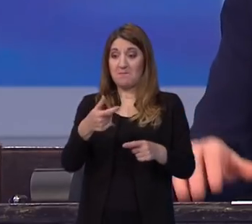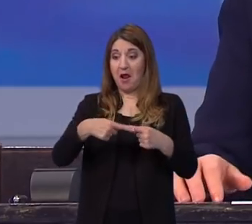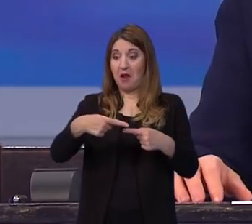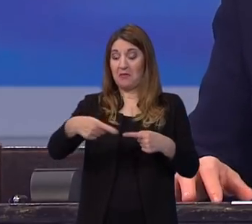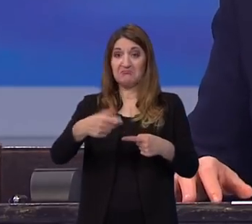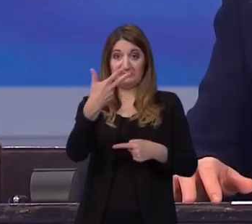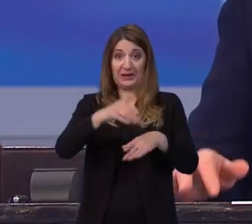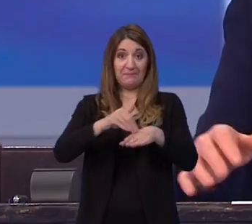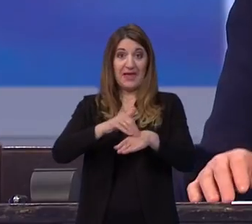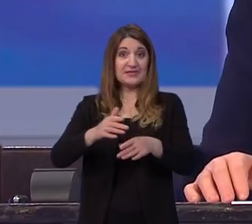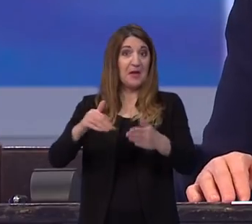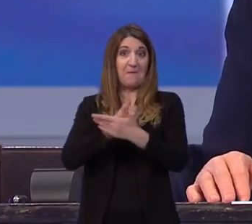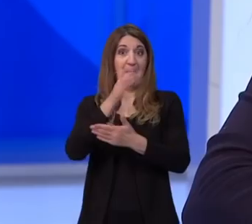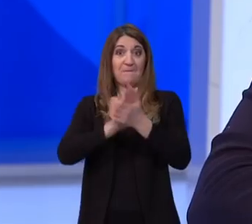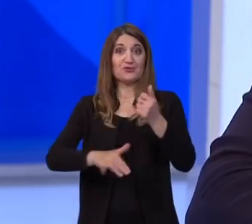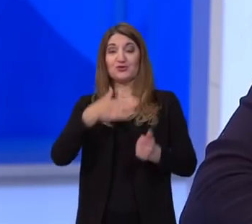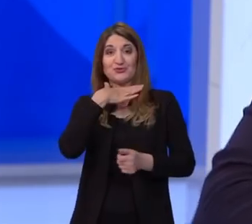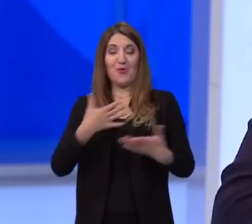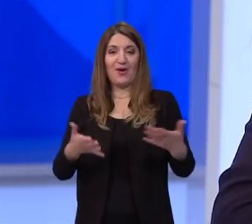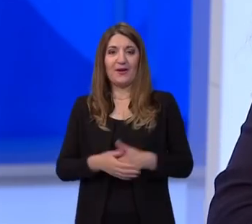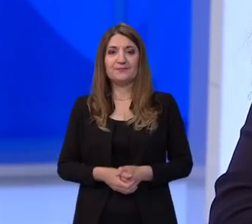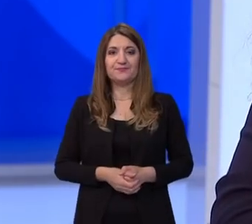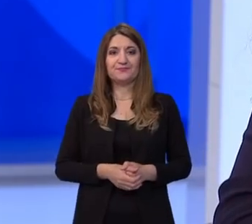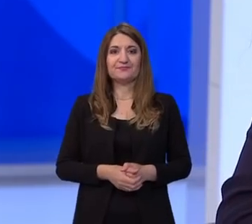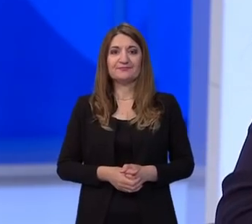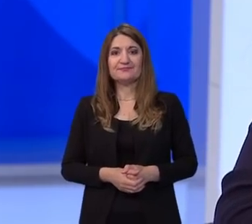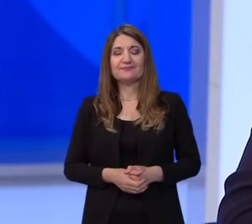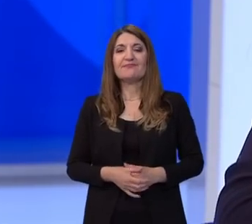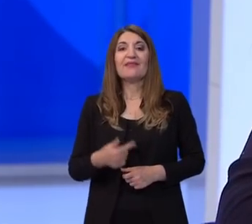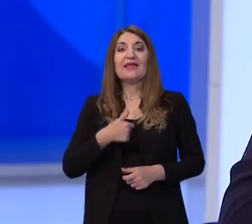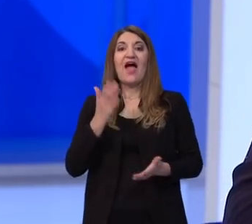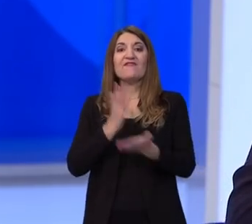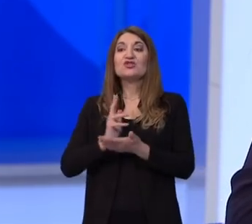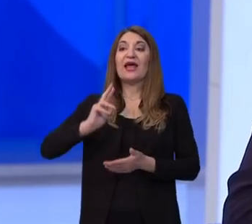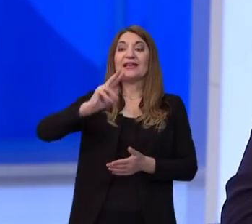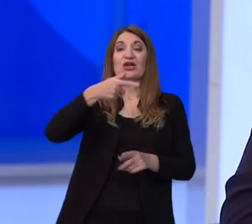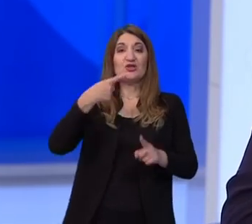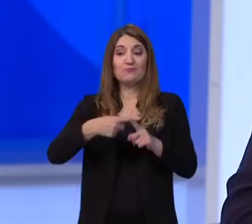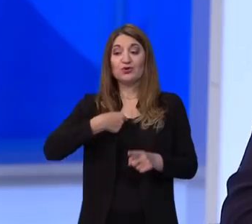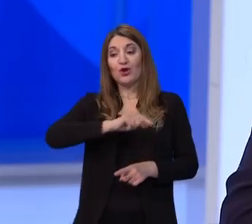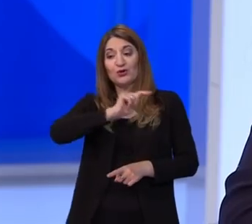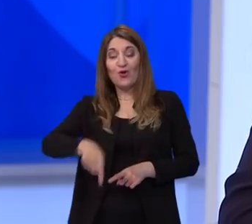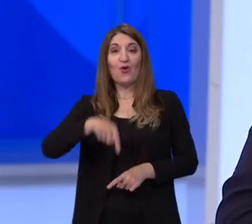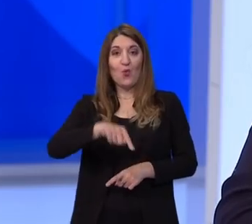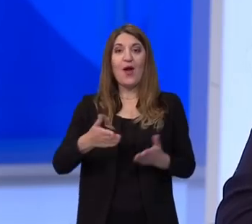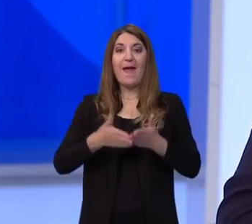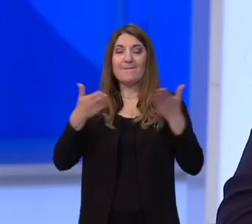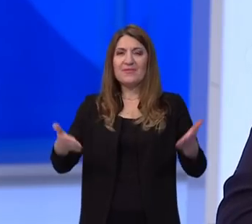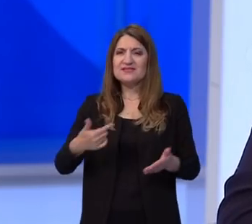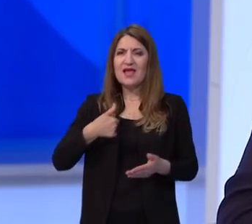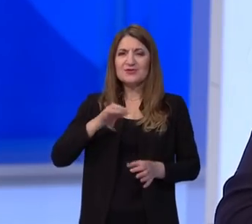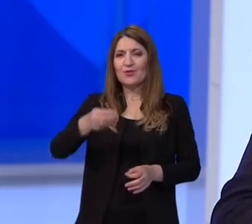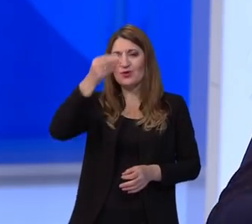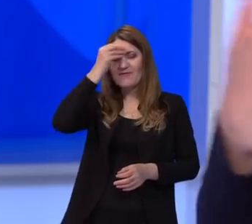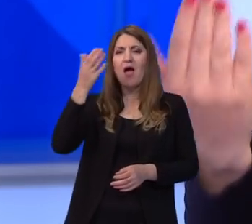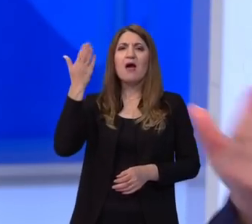zapravo za tri mjeseca. Dobro, pošto sam ja već nekakav stalni lik u ovoj emisiji, već treći put sam ovako na kraju nastavne godine, pa se vrlo živo sjećam da